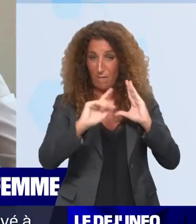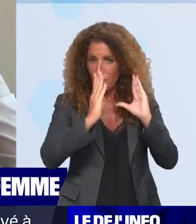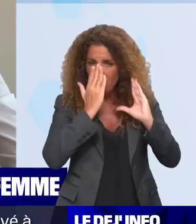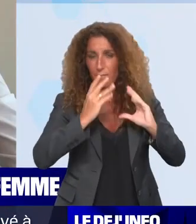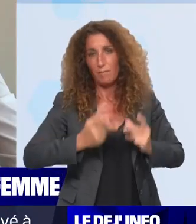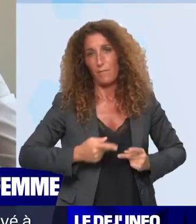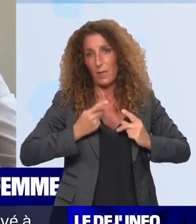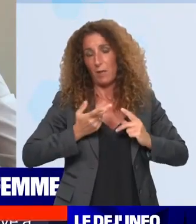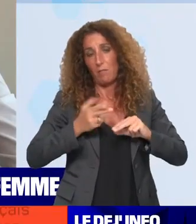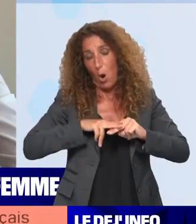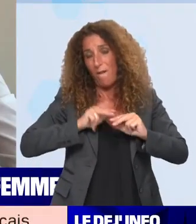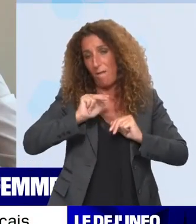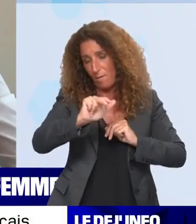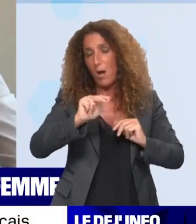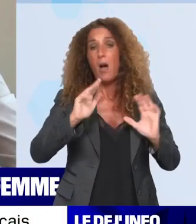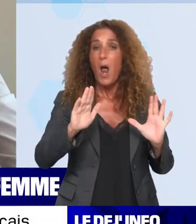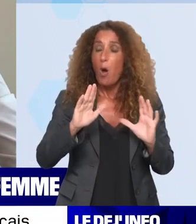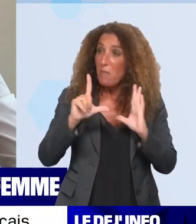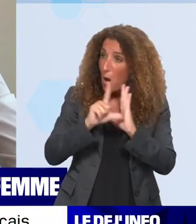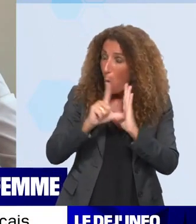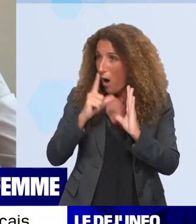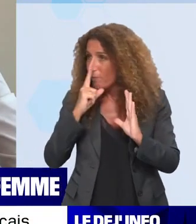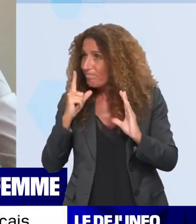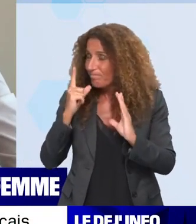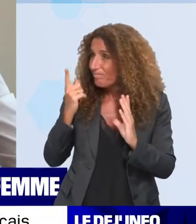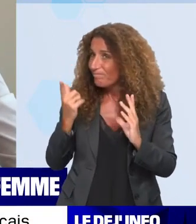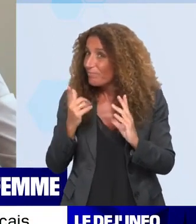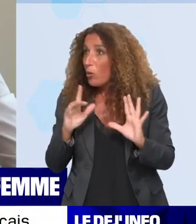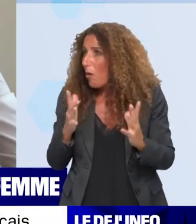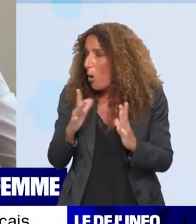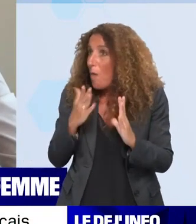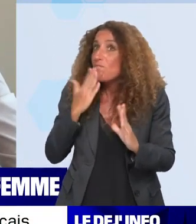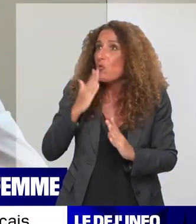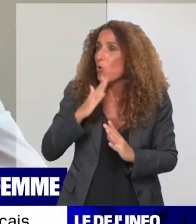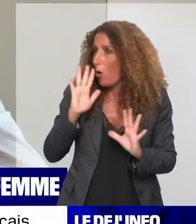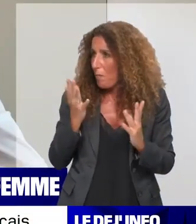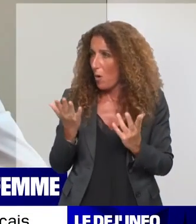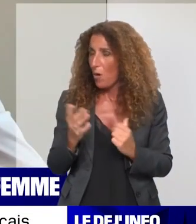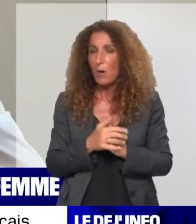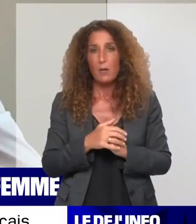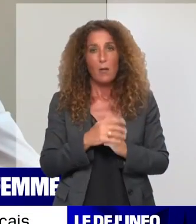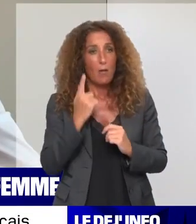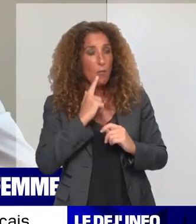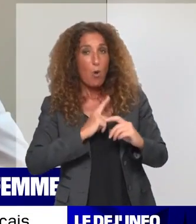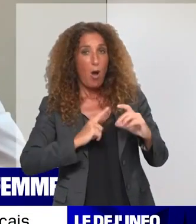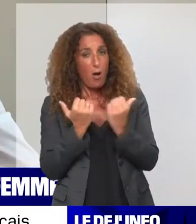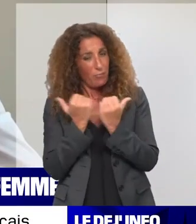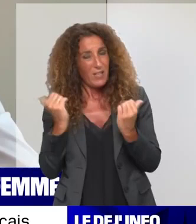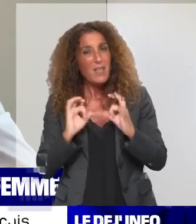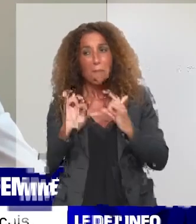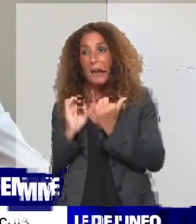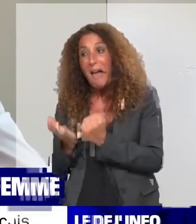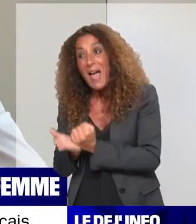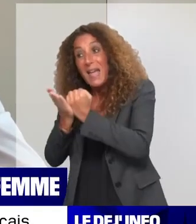pas que la loi aille plus loin. — Mais je les oppose pas. Moi, j'oppose pas les soins palliatifs à l'aide active à mourir.